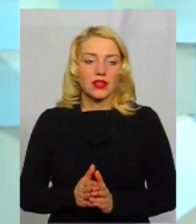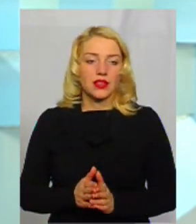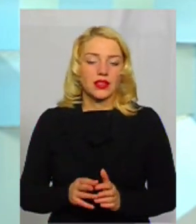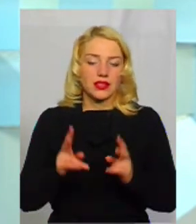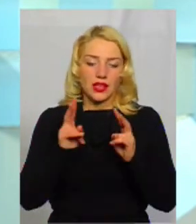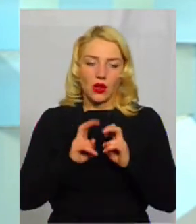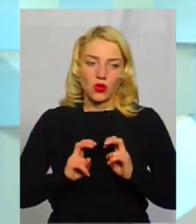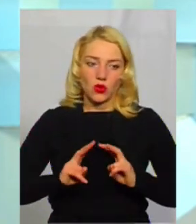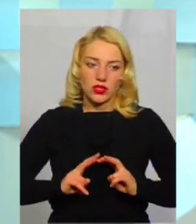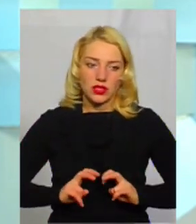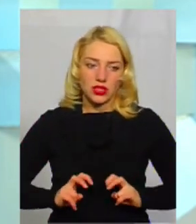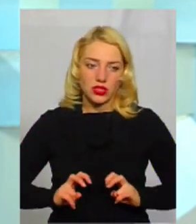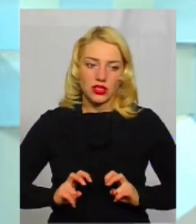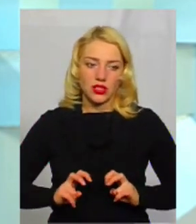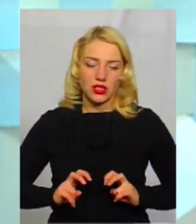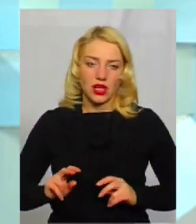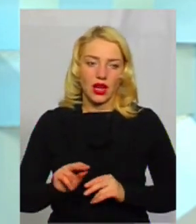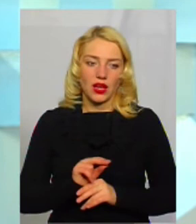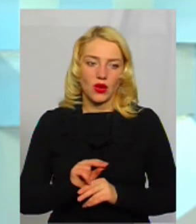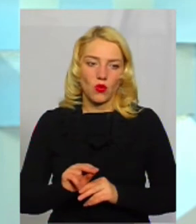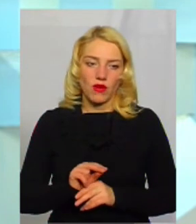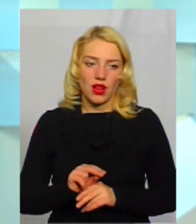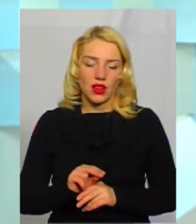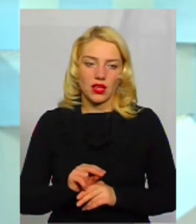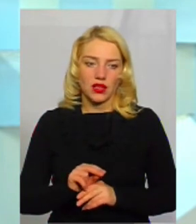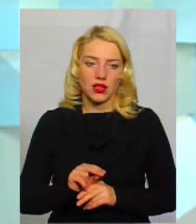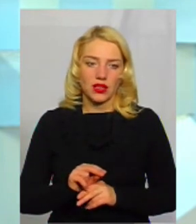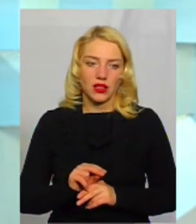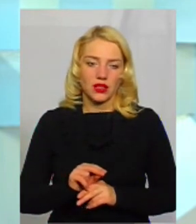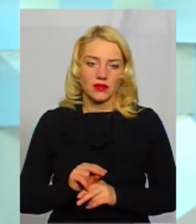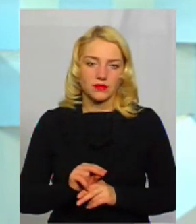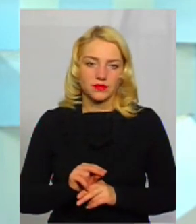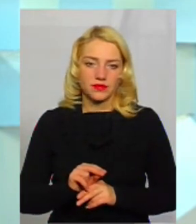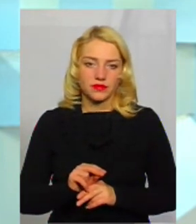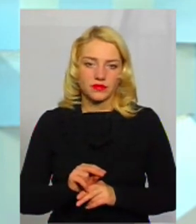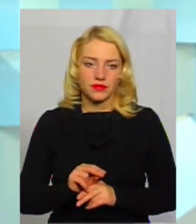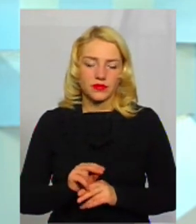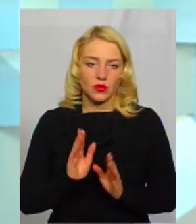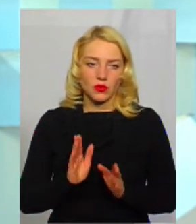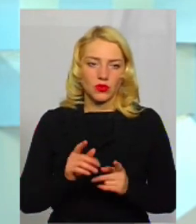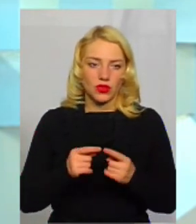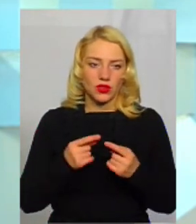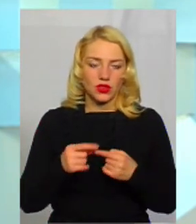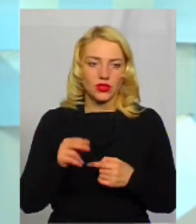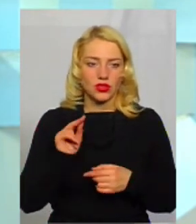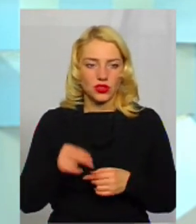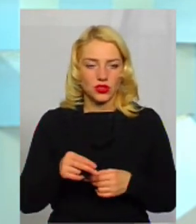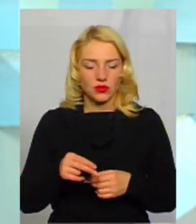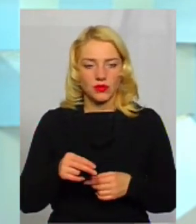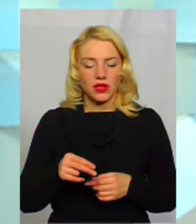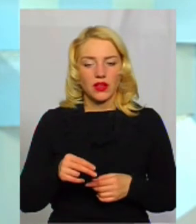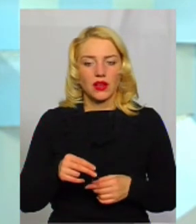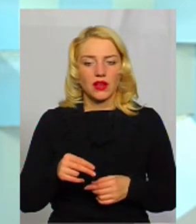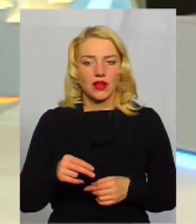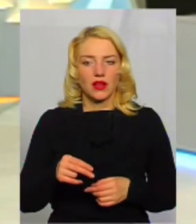лікувальних лікування буде зовсім іншим, ніж в лікарнях інденційного